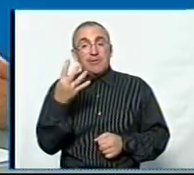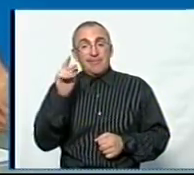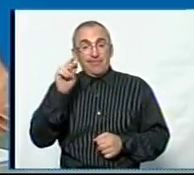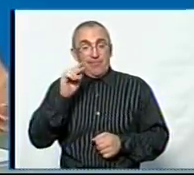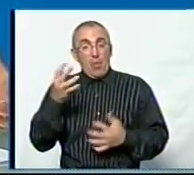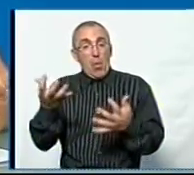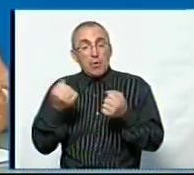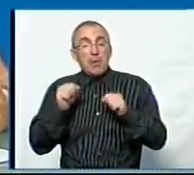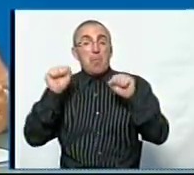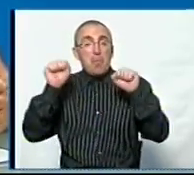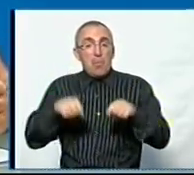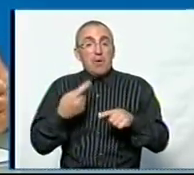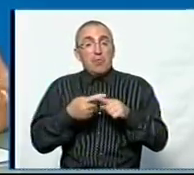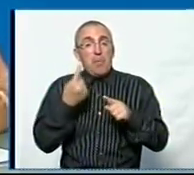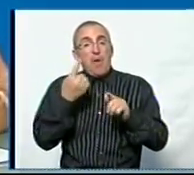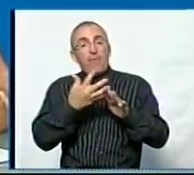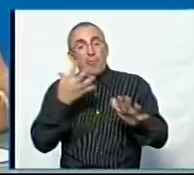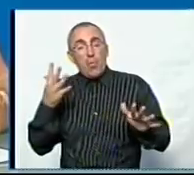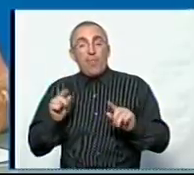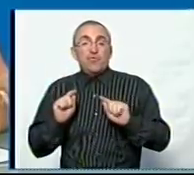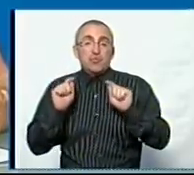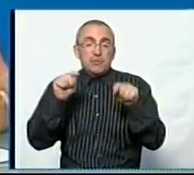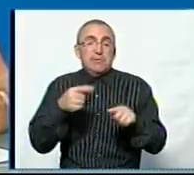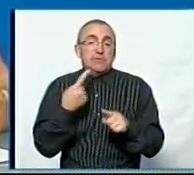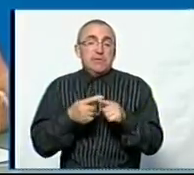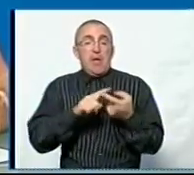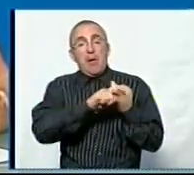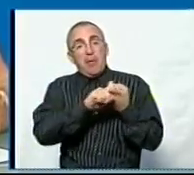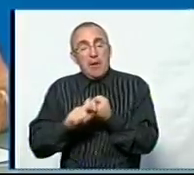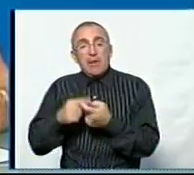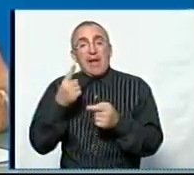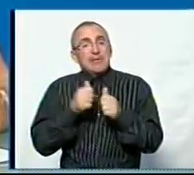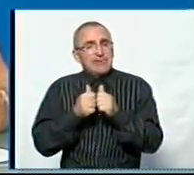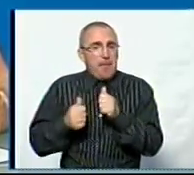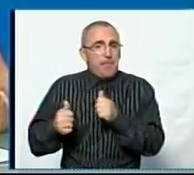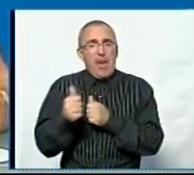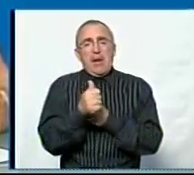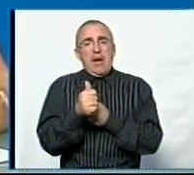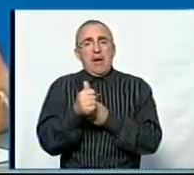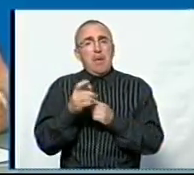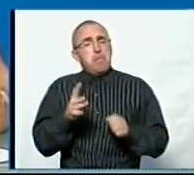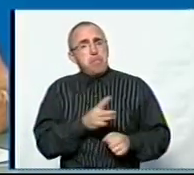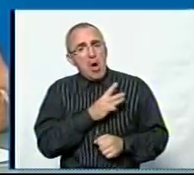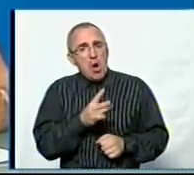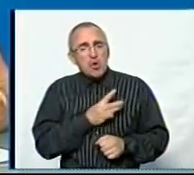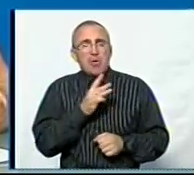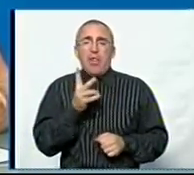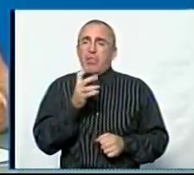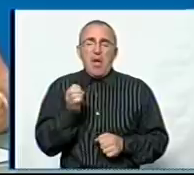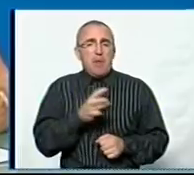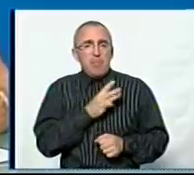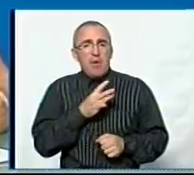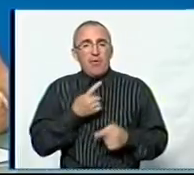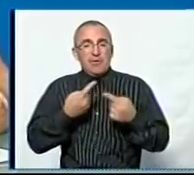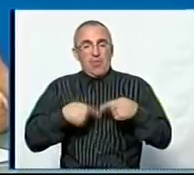отримали можливість таку першочергову оступу. Це пов'язано насамперед з бажанням чи не бажанням